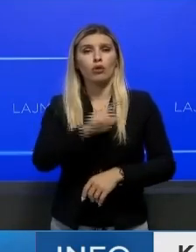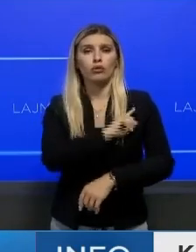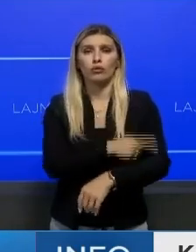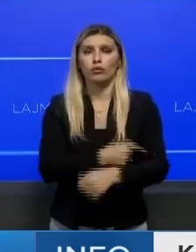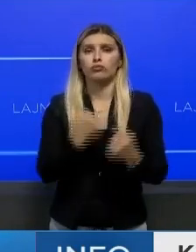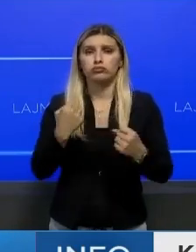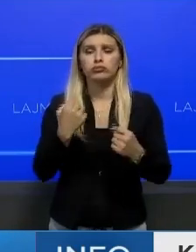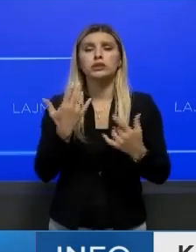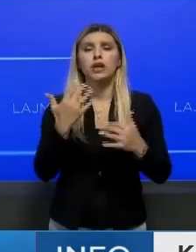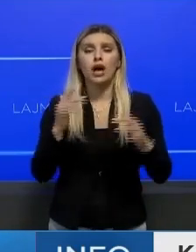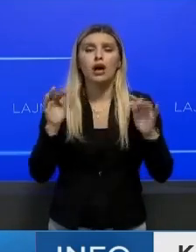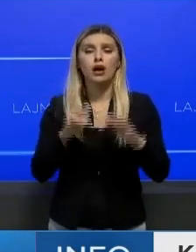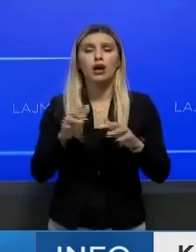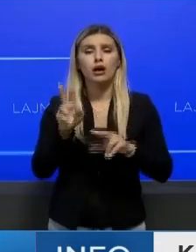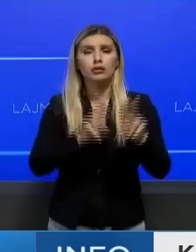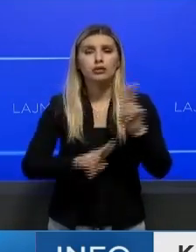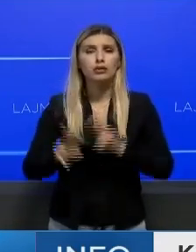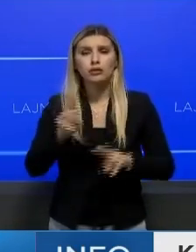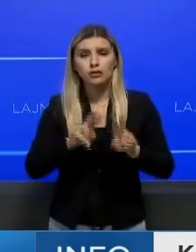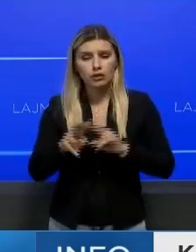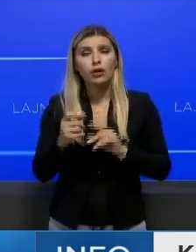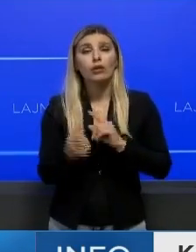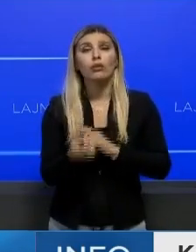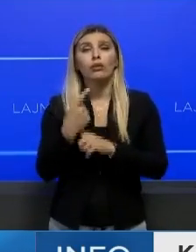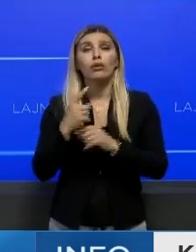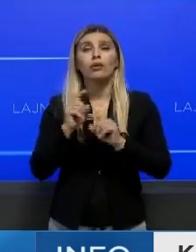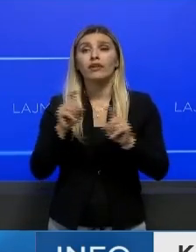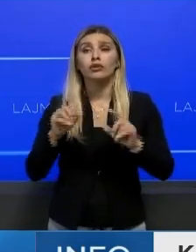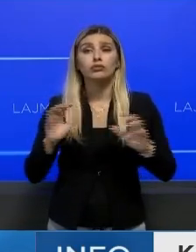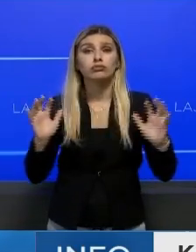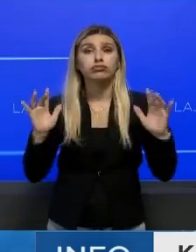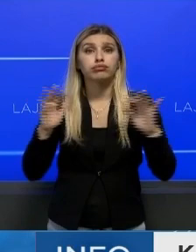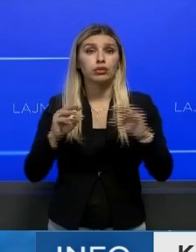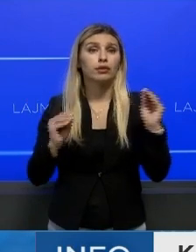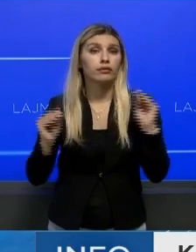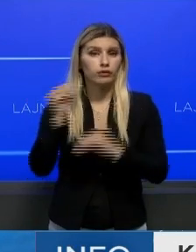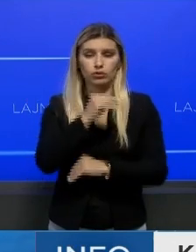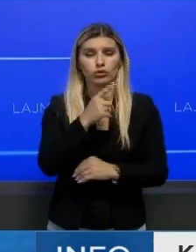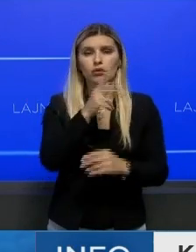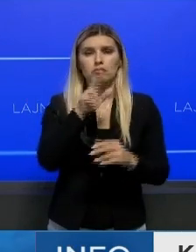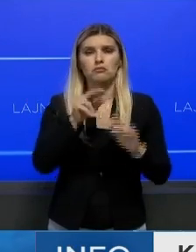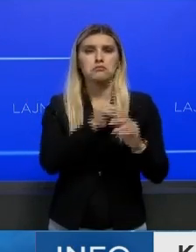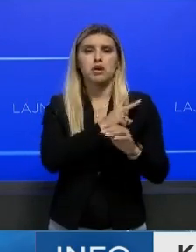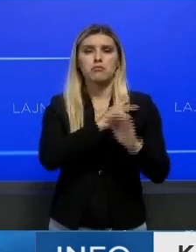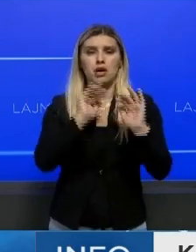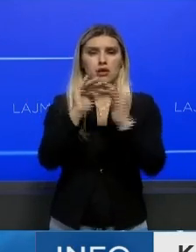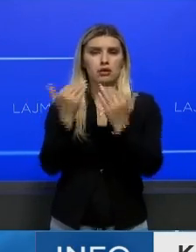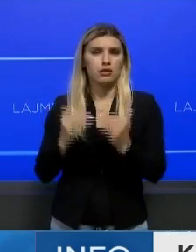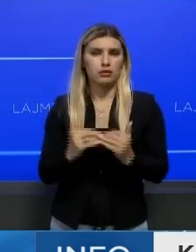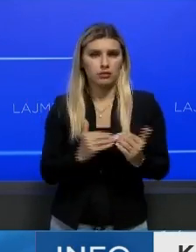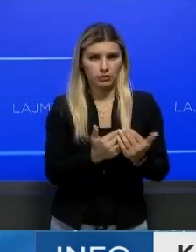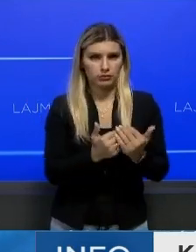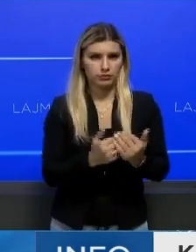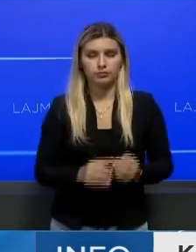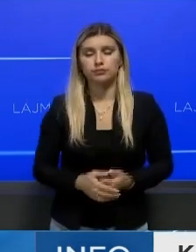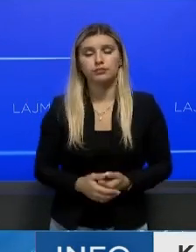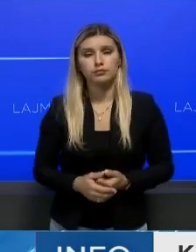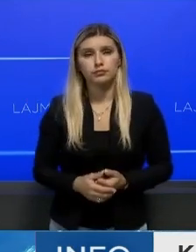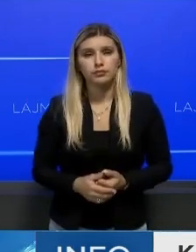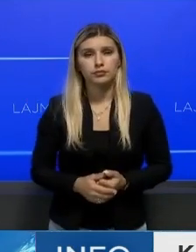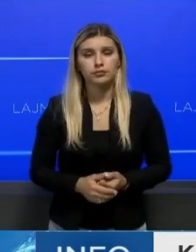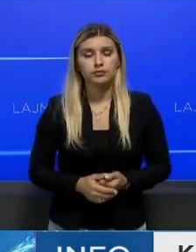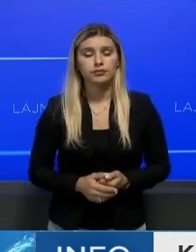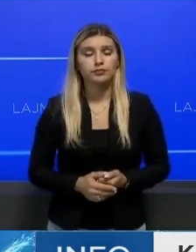mjaftuëshme për trajtimin e personave edhe në rast të rritjes e numrit të personave që ka nevoj për spitalizim nga Covid-19.